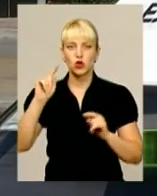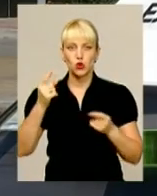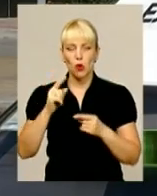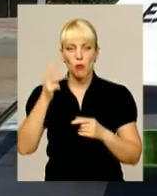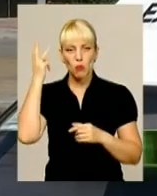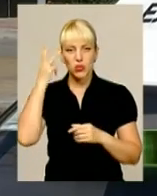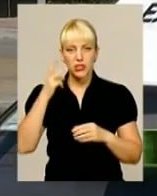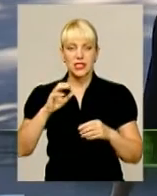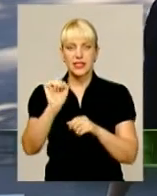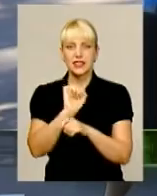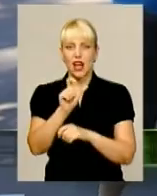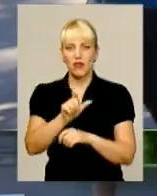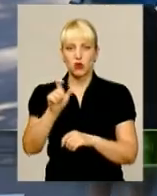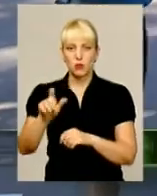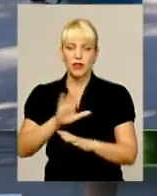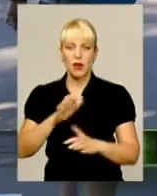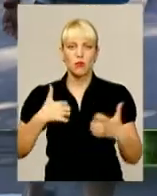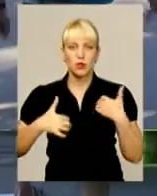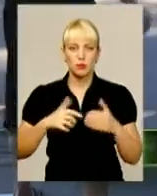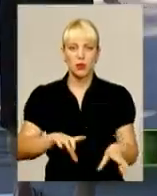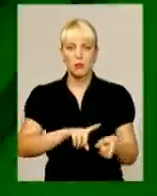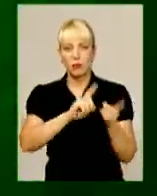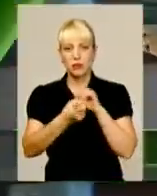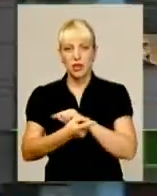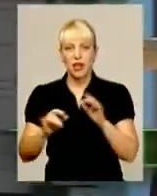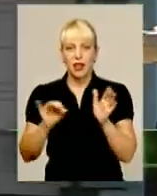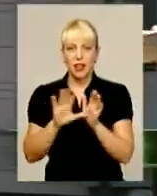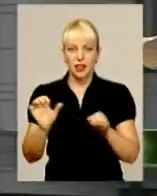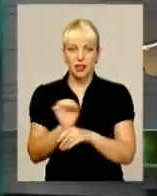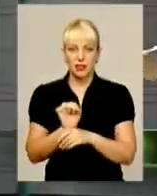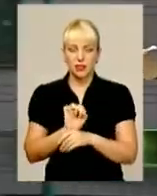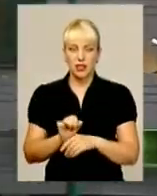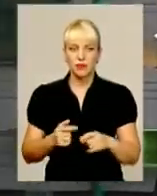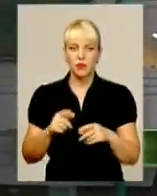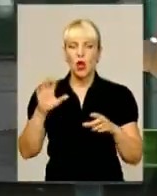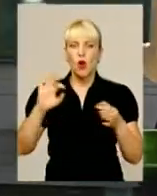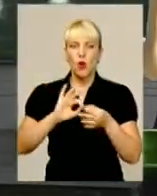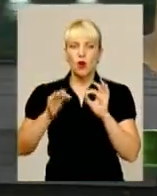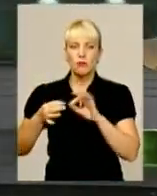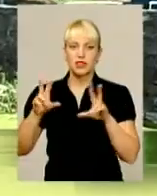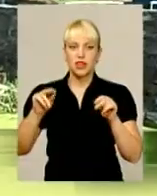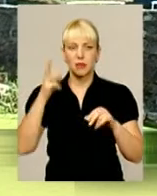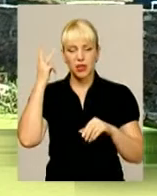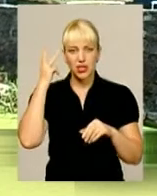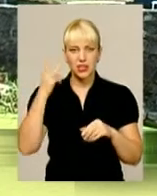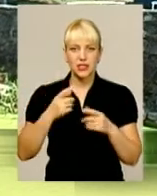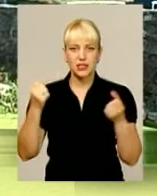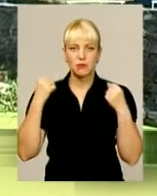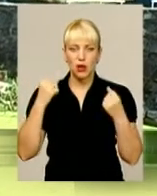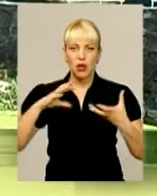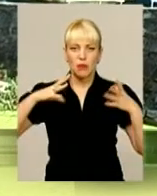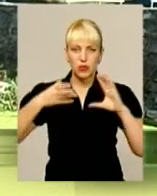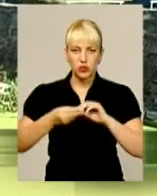автомобілісти не поспішають пересідати на електрокари? Олімпійське щастя. Хмельницькі спортсмени підбивають підсумки